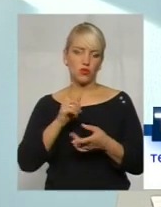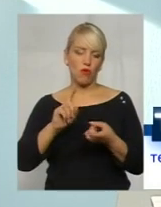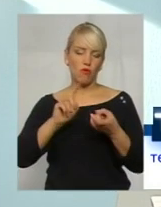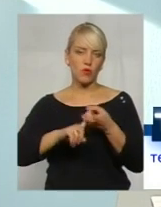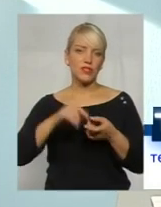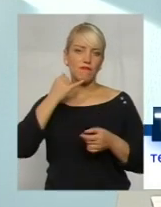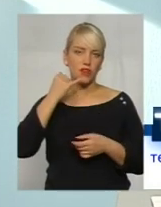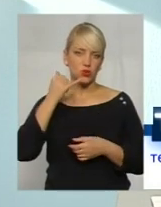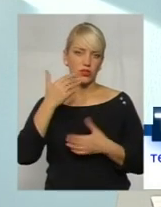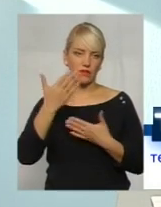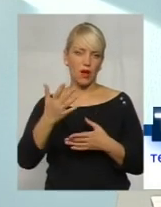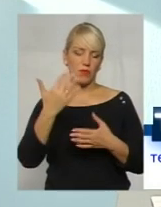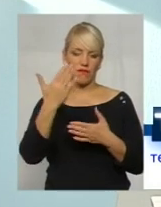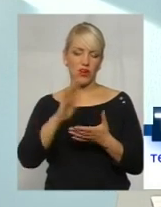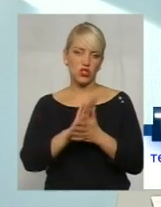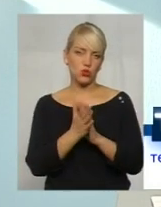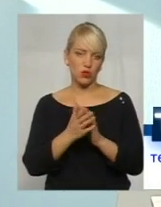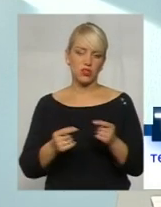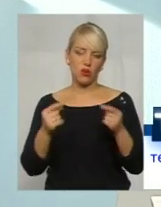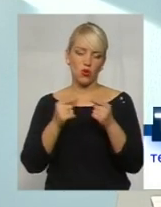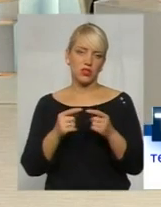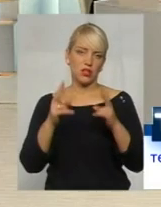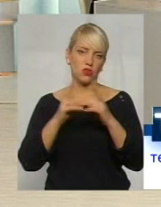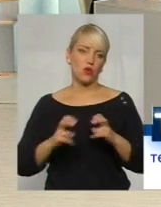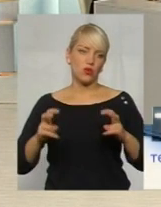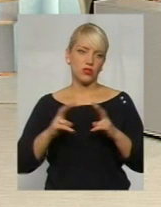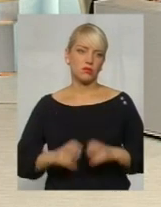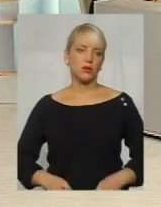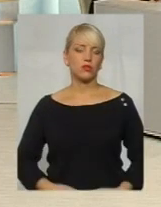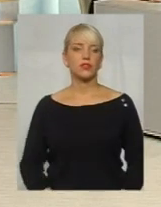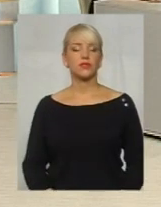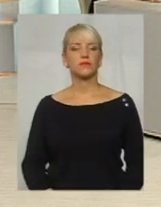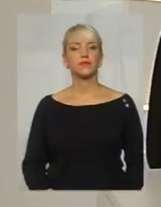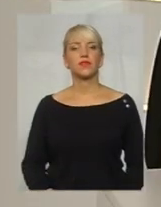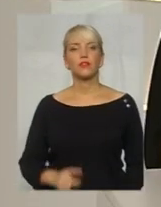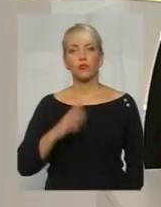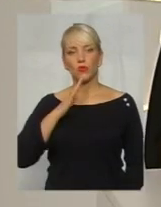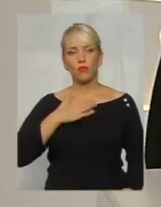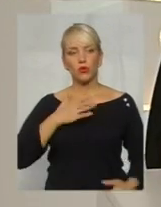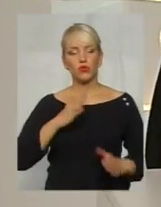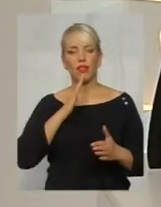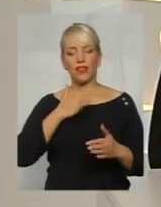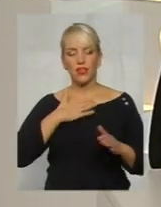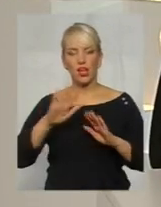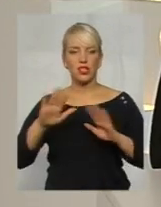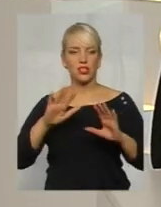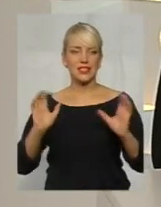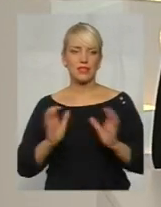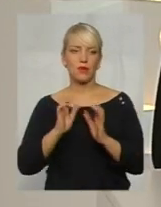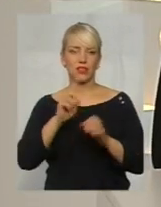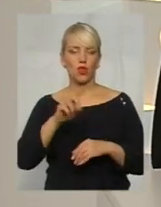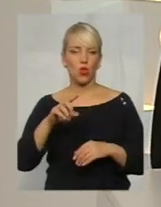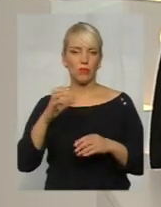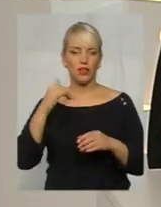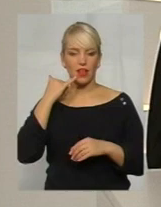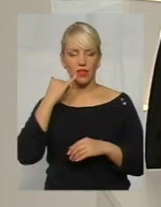в вашій ситуації конкретній розберусь. Добре, то я прошу наших режисерів зберегти номер телефону